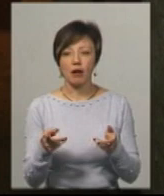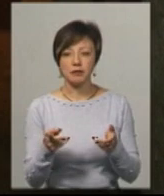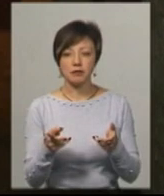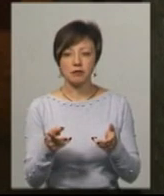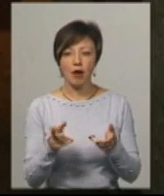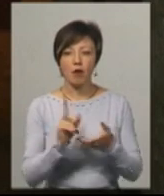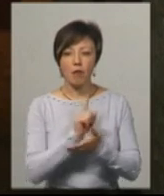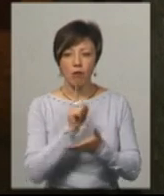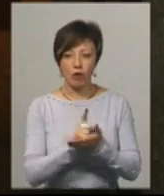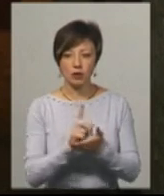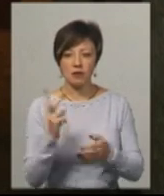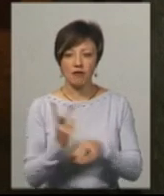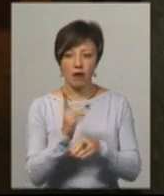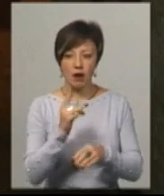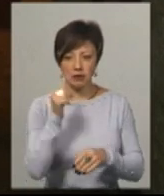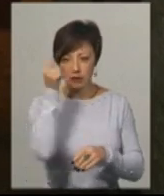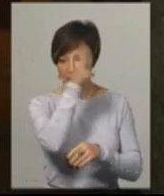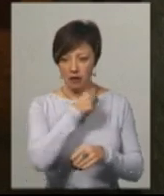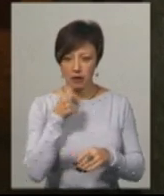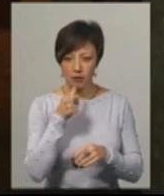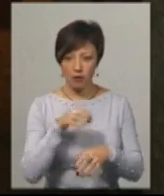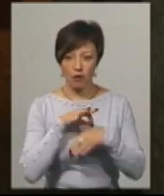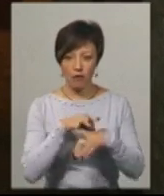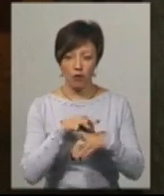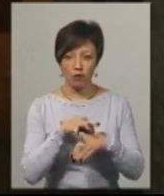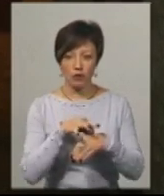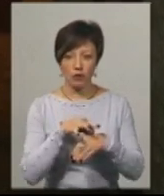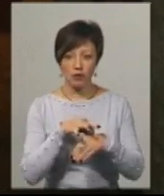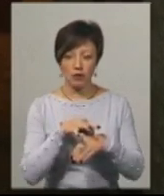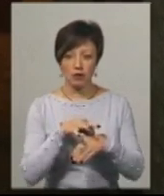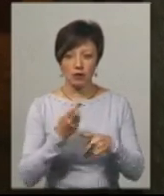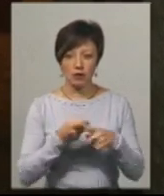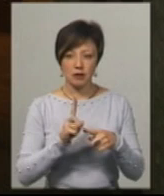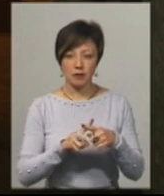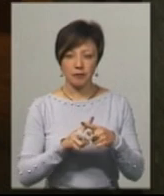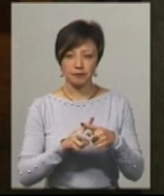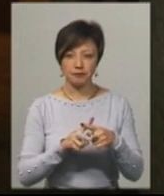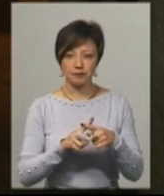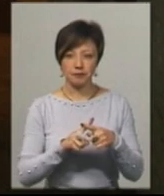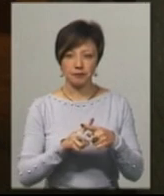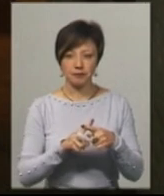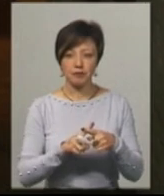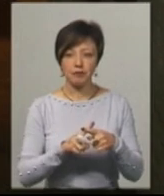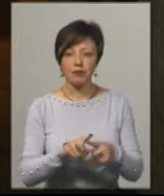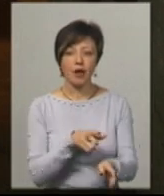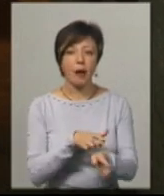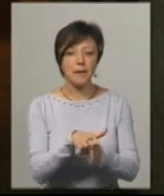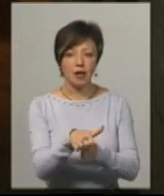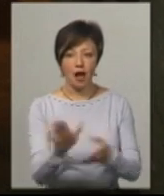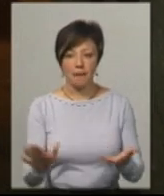положено два рази на рік проводити, будемо так сказати, капітальне